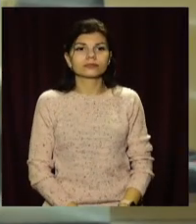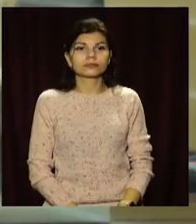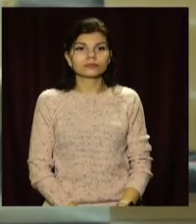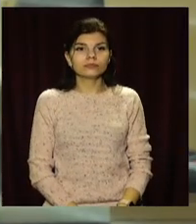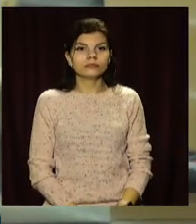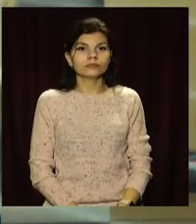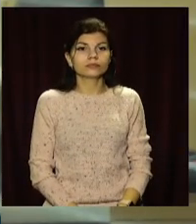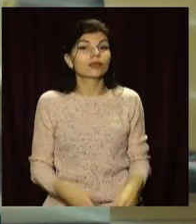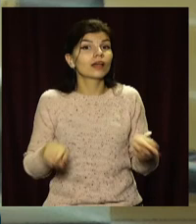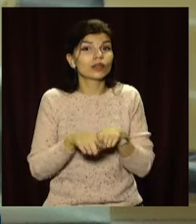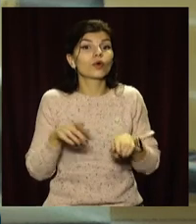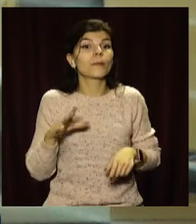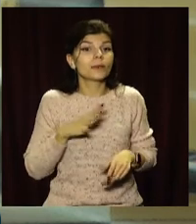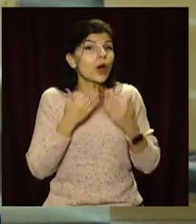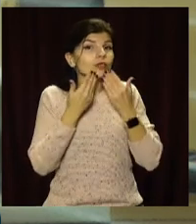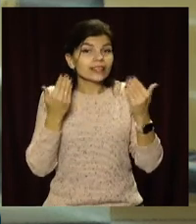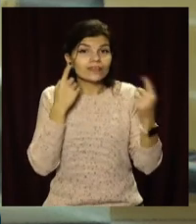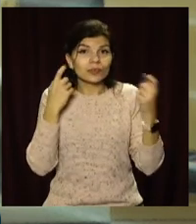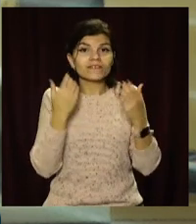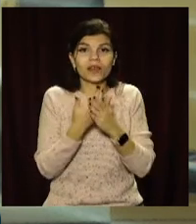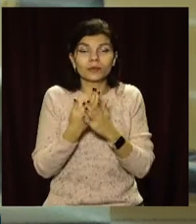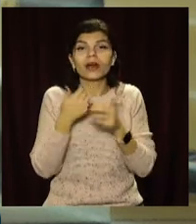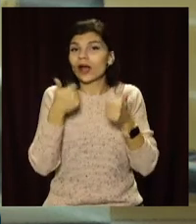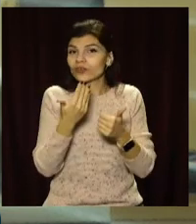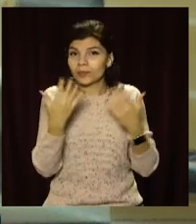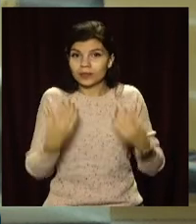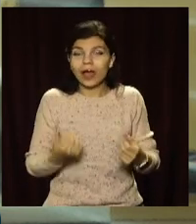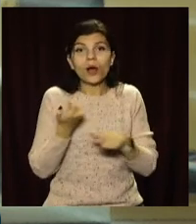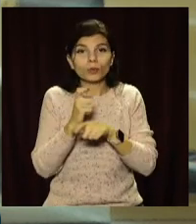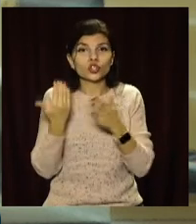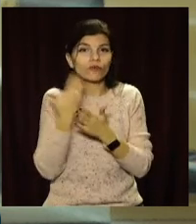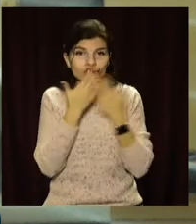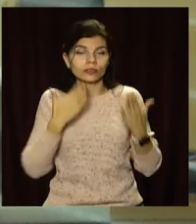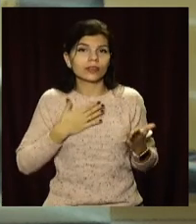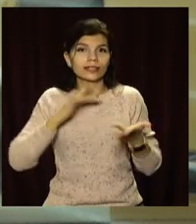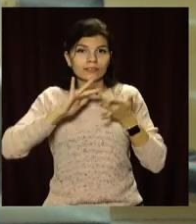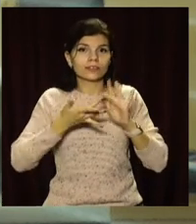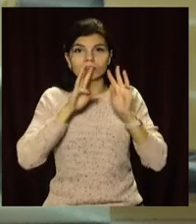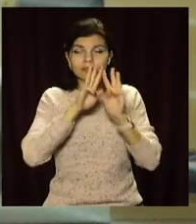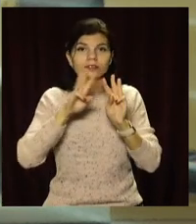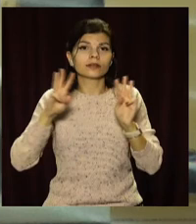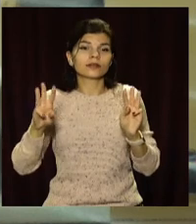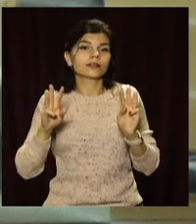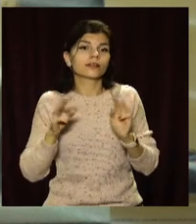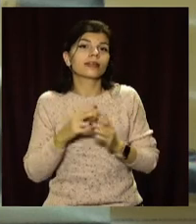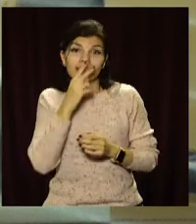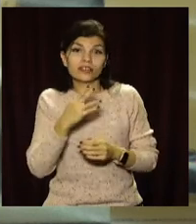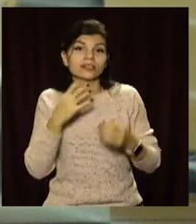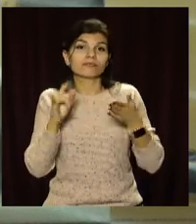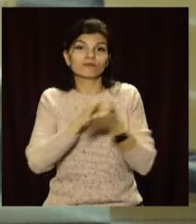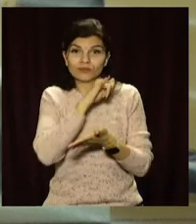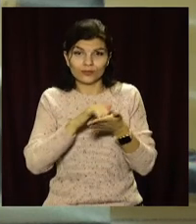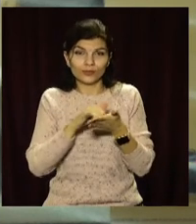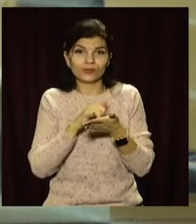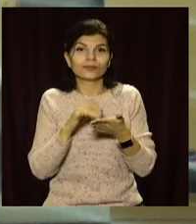І такова була остання інформація випуску. Вдалого вам дня. А більше новин читайте на нашому сайті opentv.media, дивіться